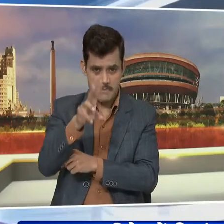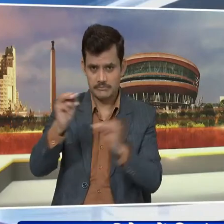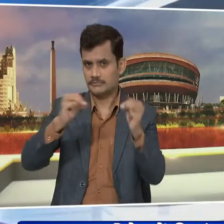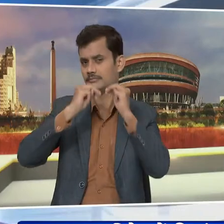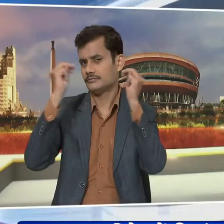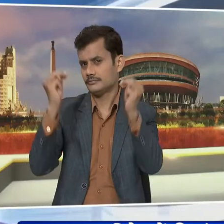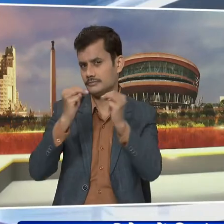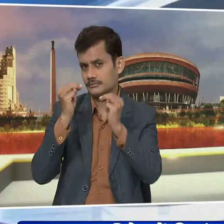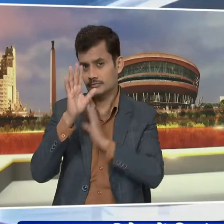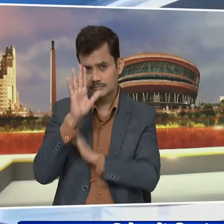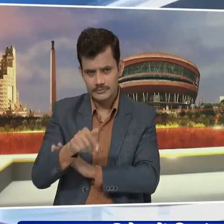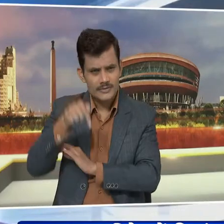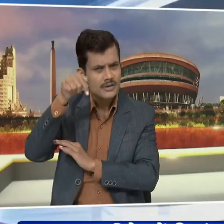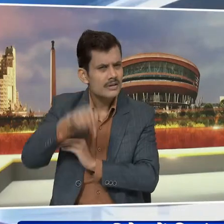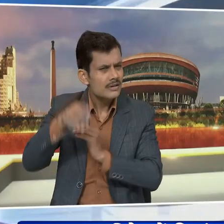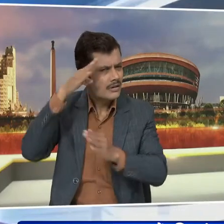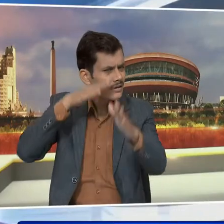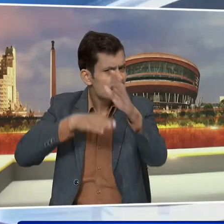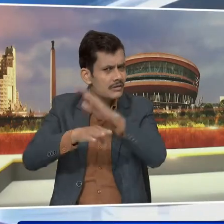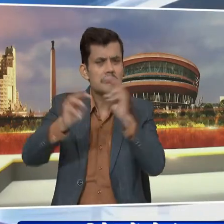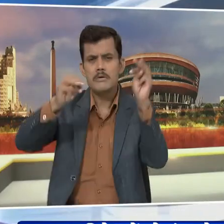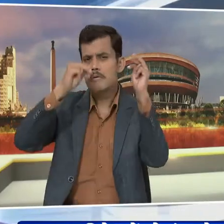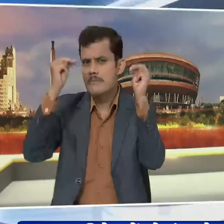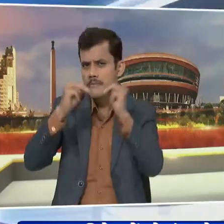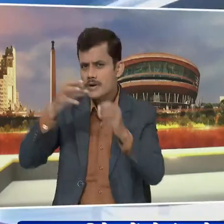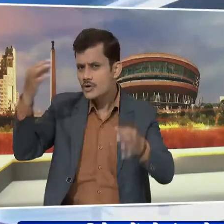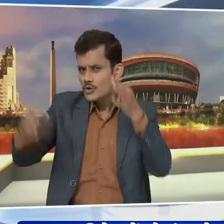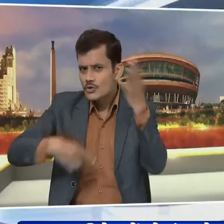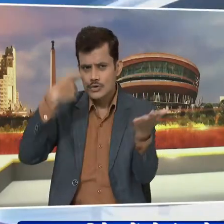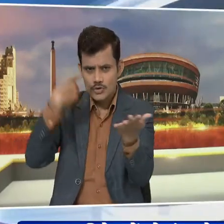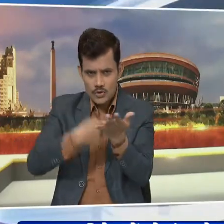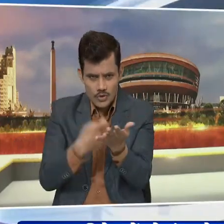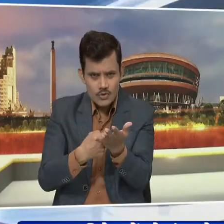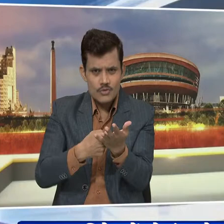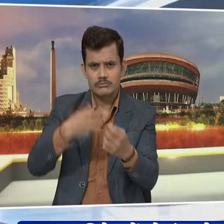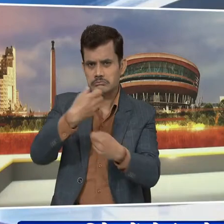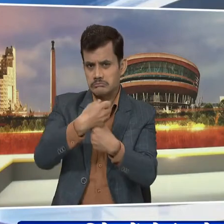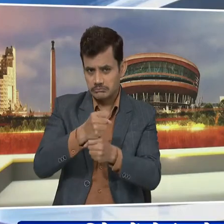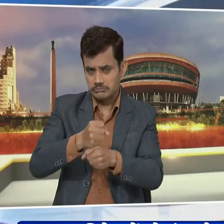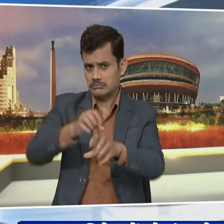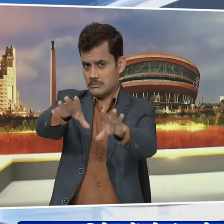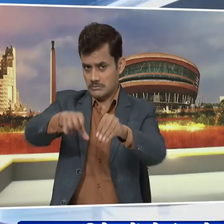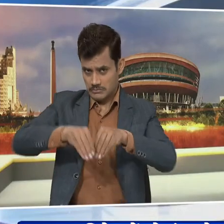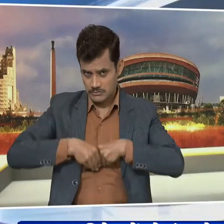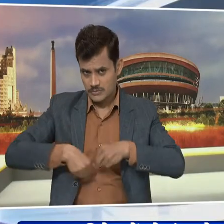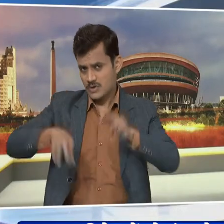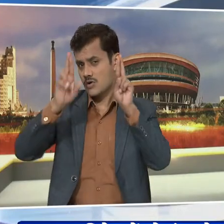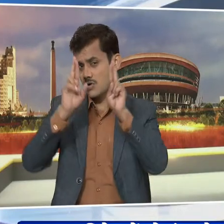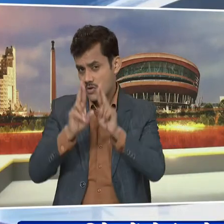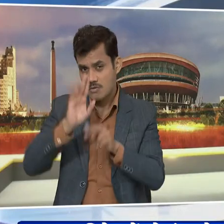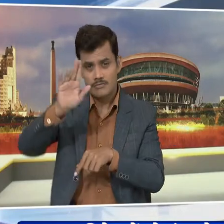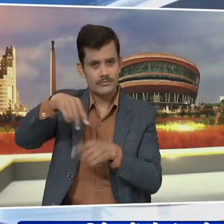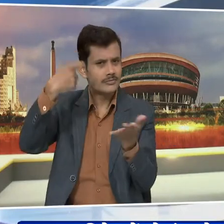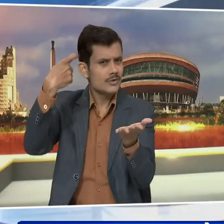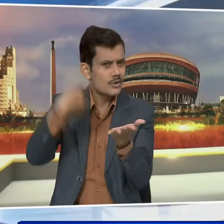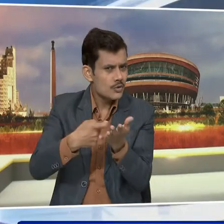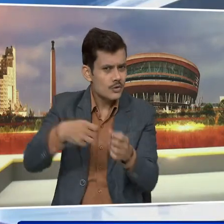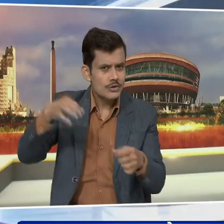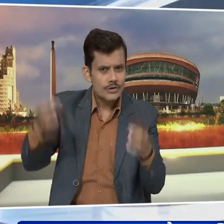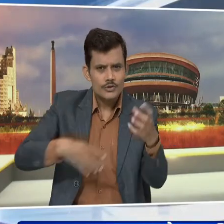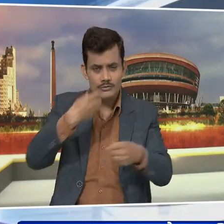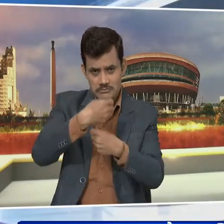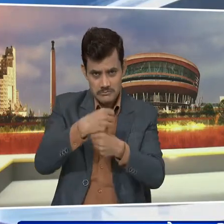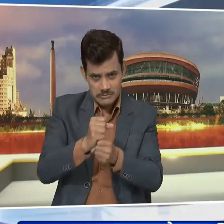बैठक पे समिती विध्यकों से संबंधित मसौदा रिपोर्ट को स्वीकार कर सकती है इसके बाद विध्यकों को संसत के